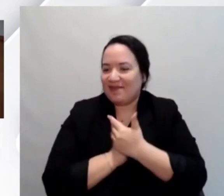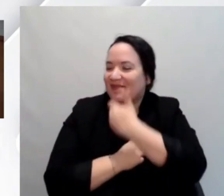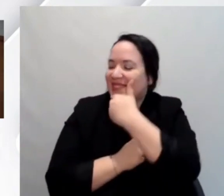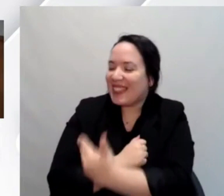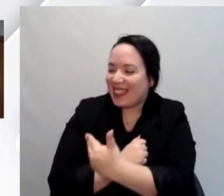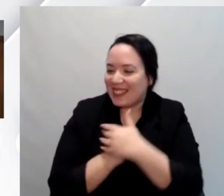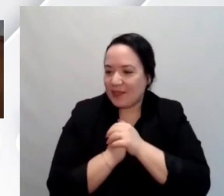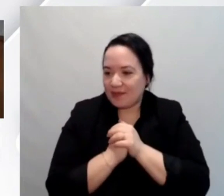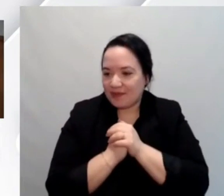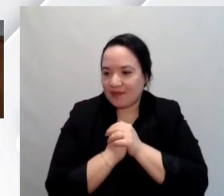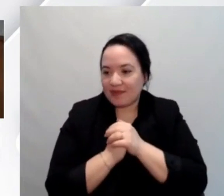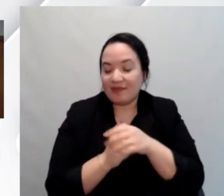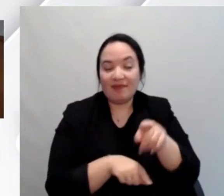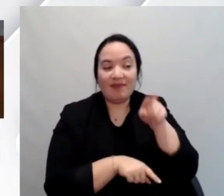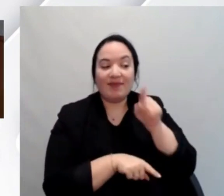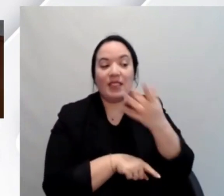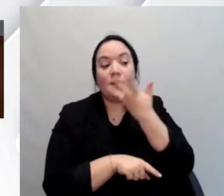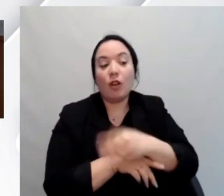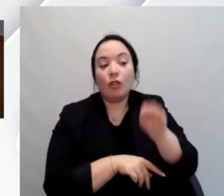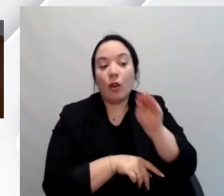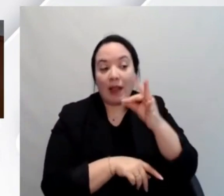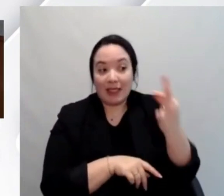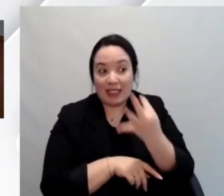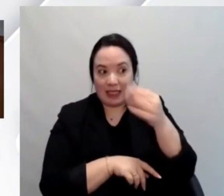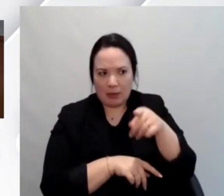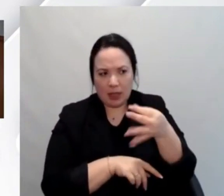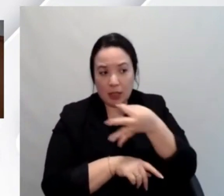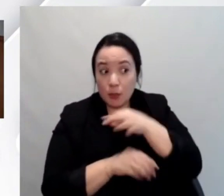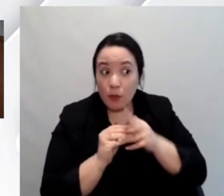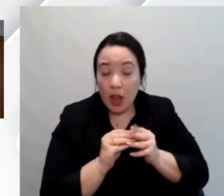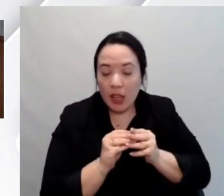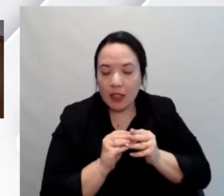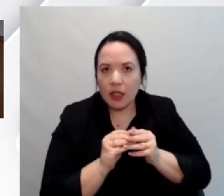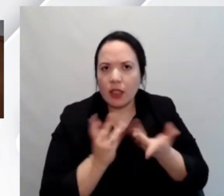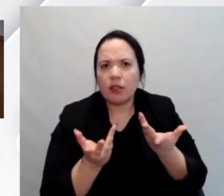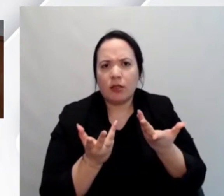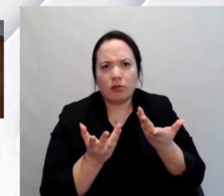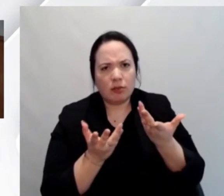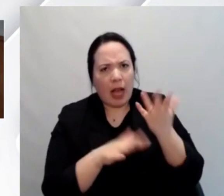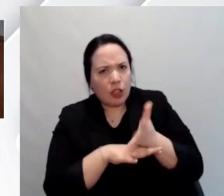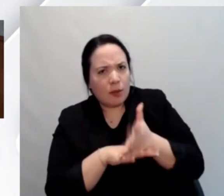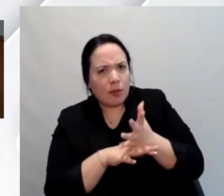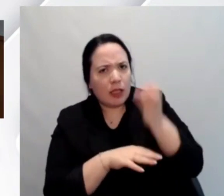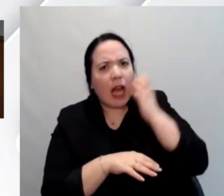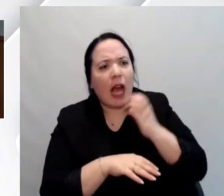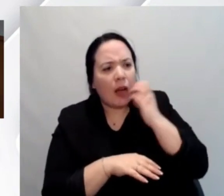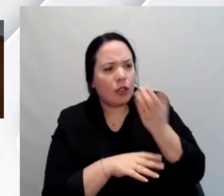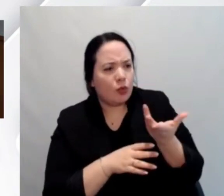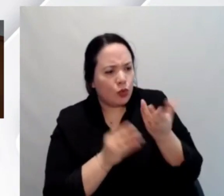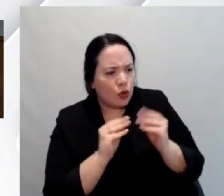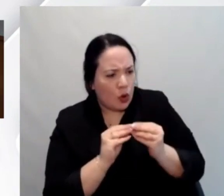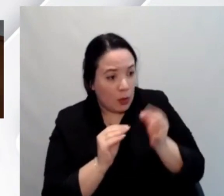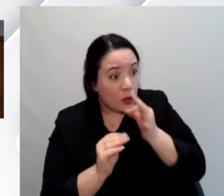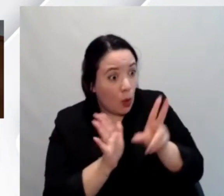Grazie. A te voglio porre sempre la domanda legata al si può fare. Accessibilità app mobile, si può fare un'app accessibile?